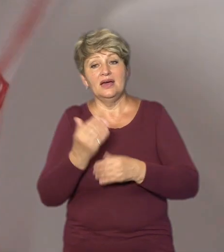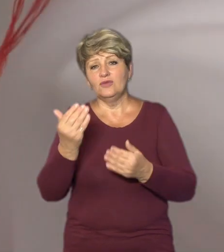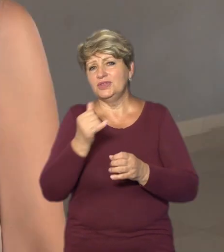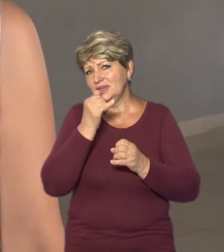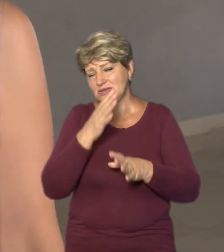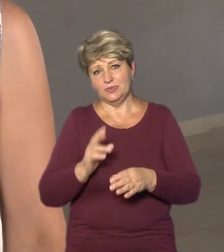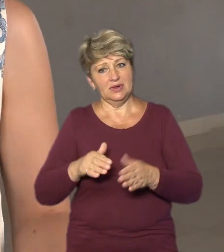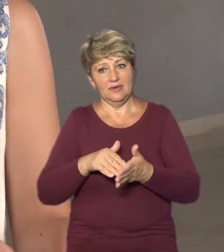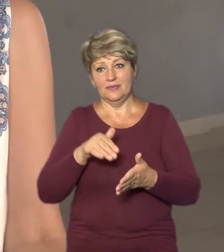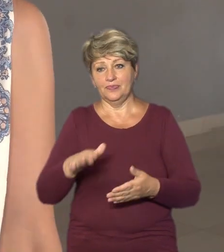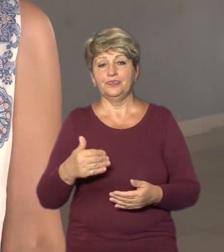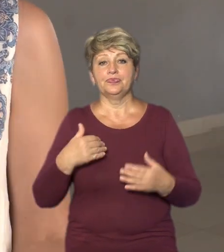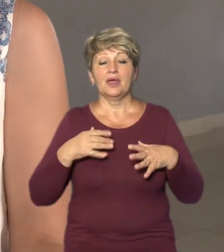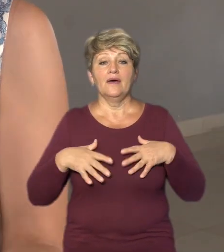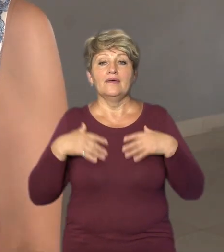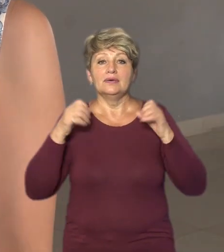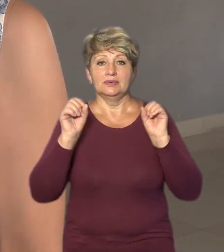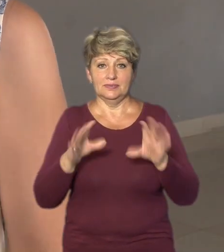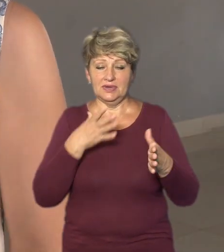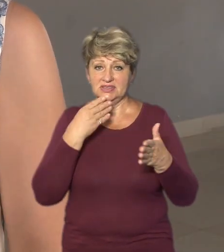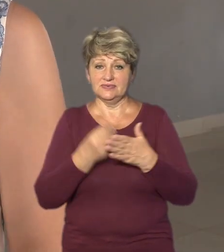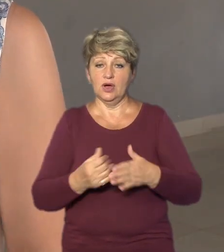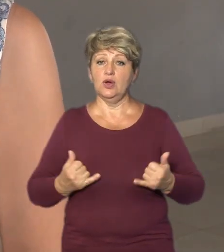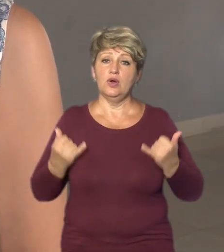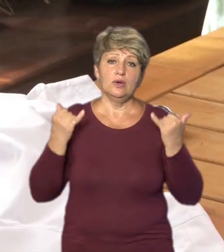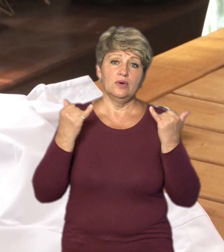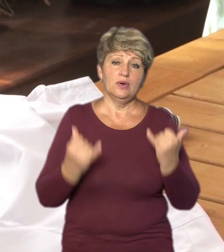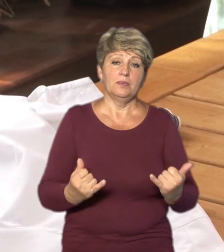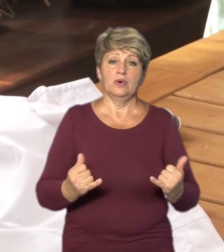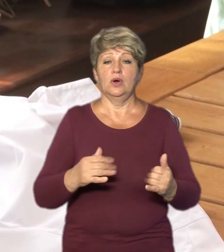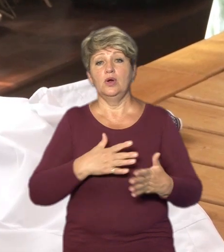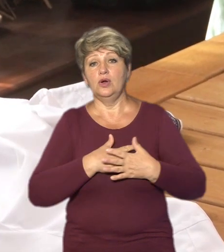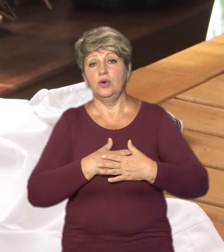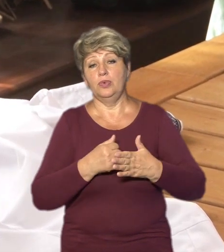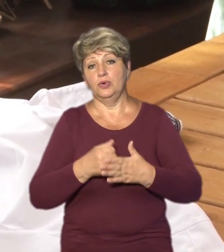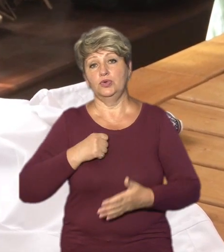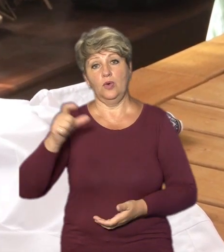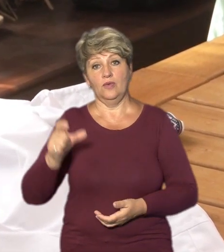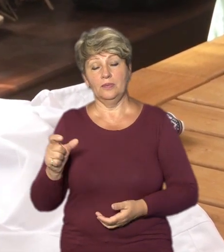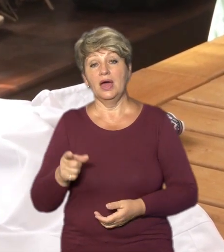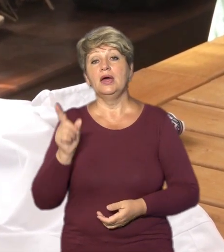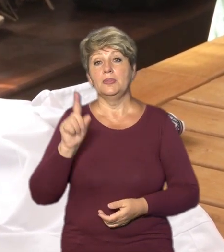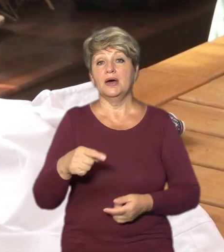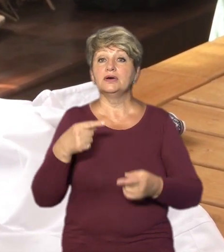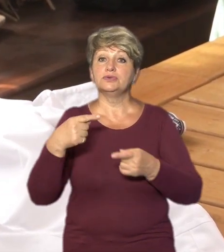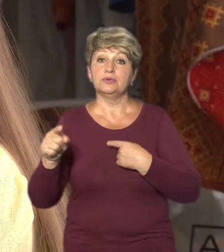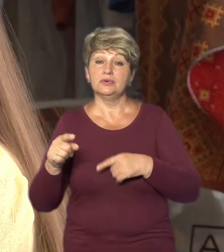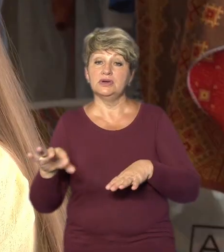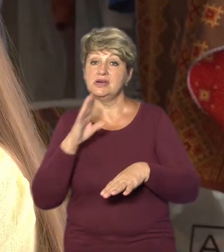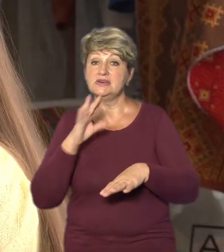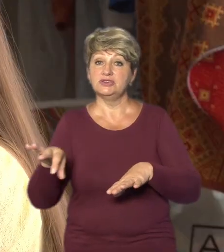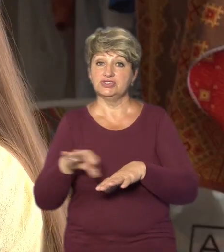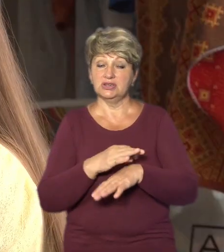відмовити. Вкласти свою любов, свою повагу до військових. Так само говорить і ще одна дружина військового Анна.